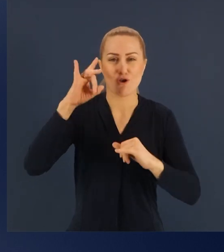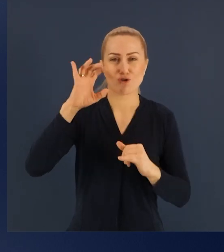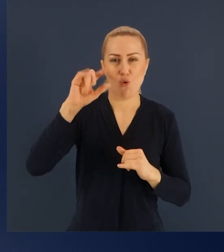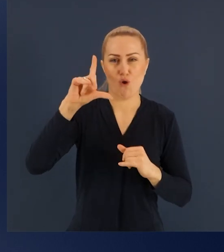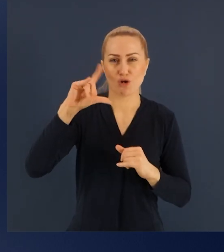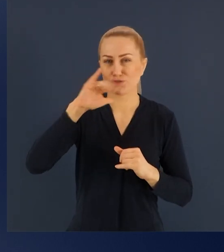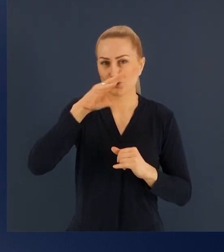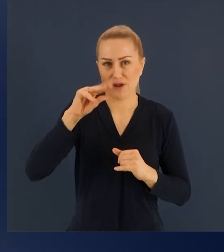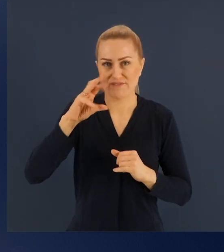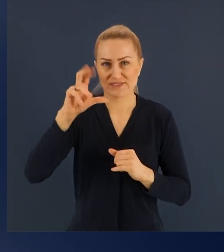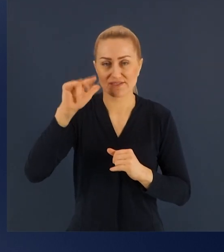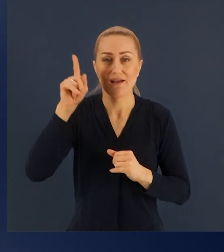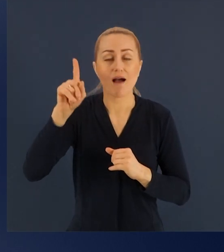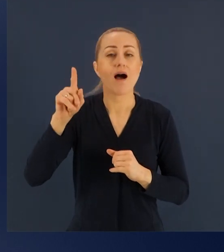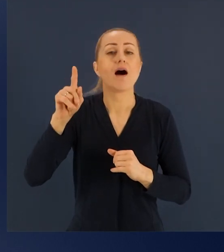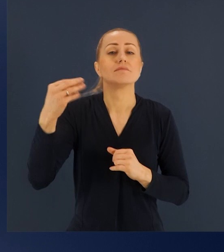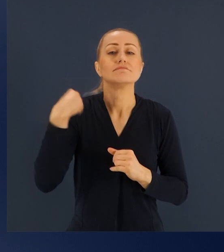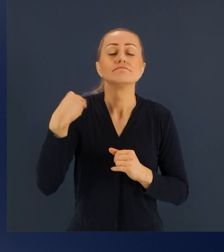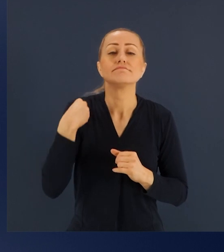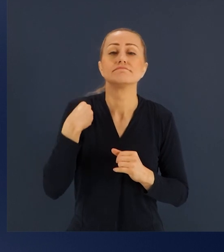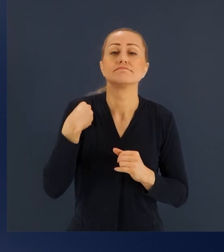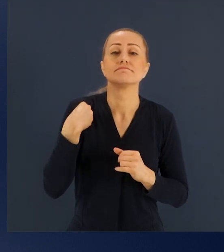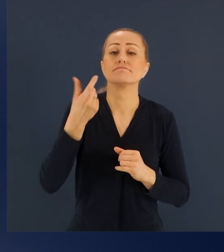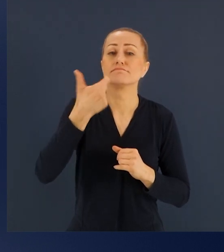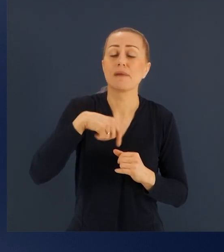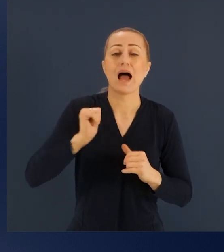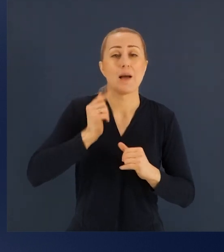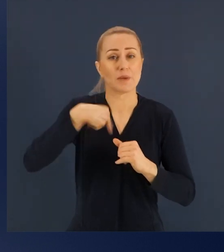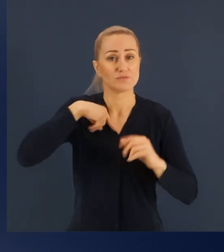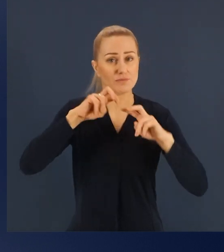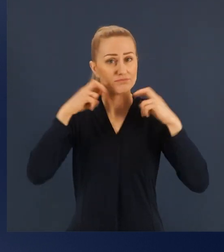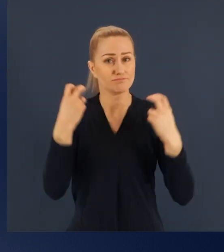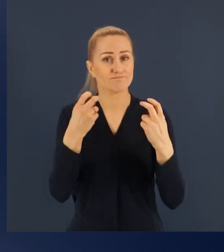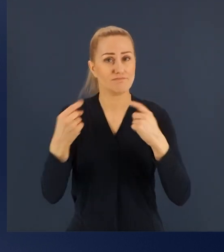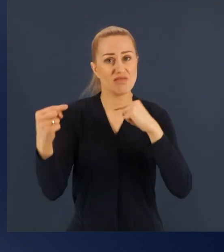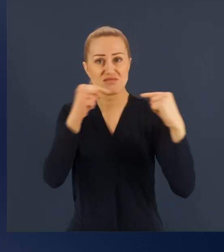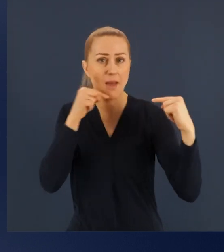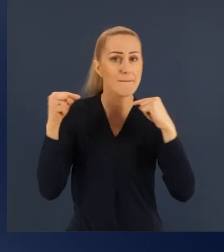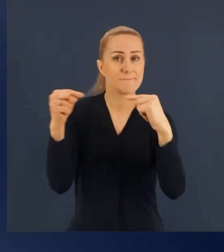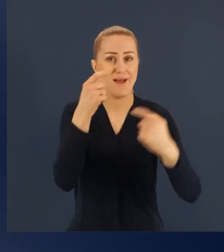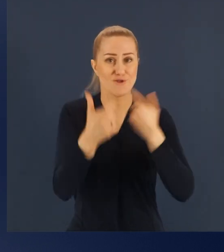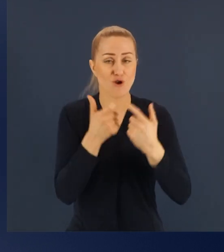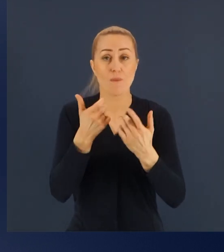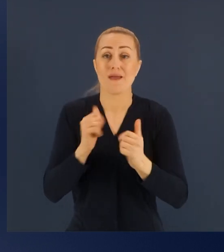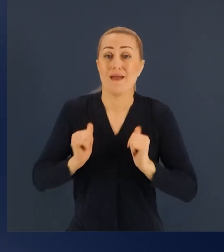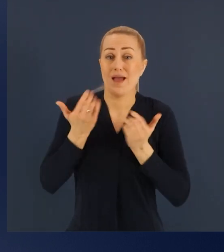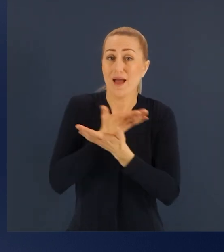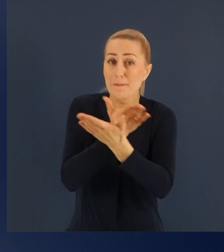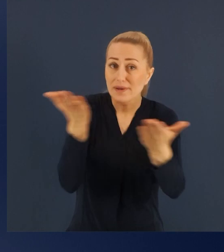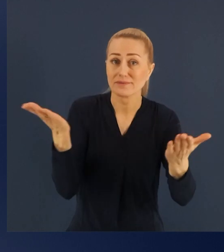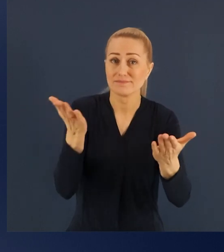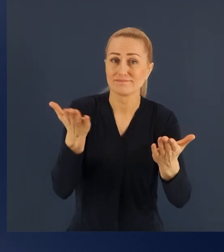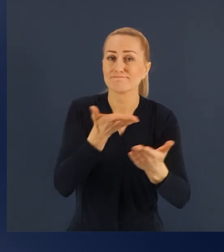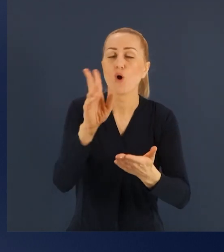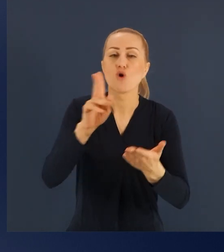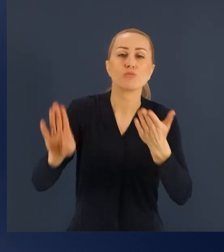debatę, na której Państwo, przedstawiciele Rady Przedsiębiorczości będziecie mogli